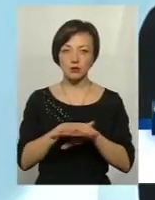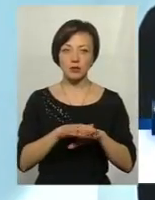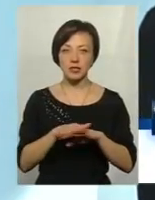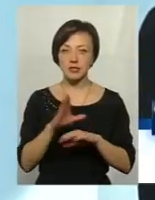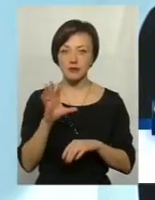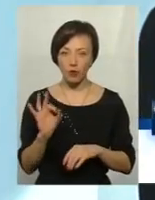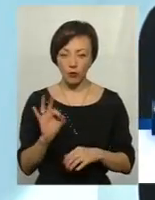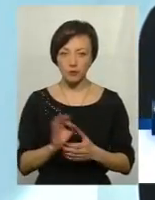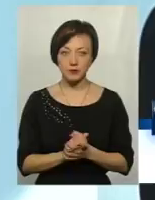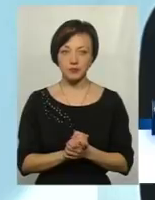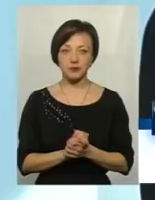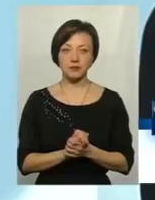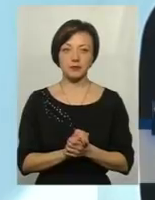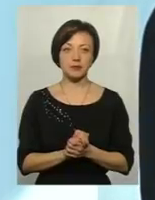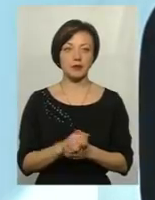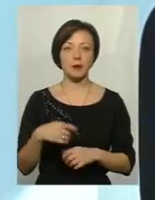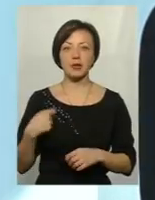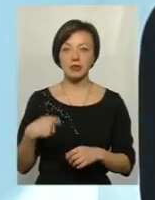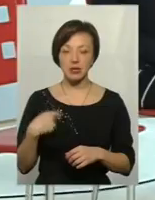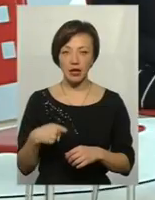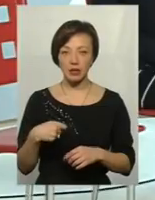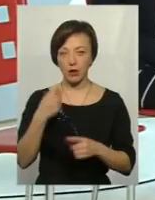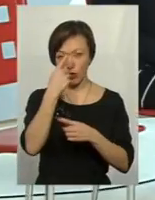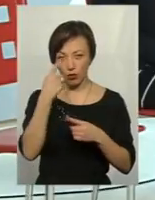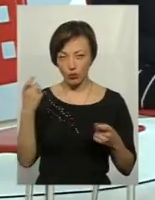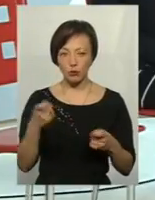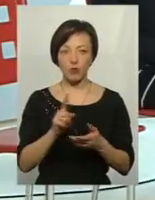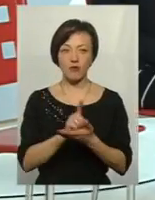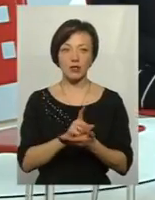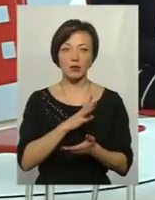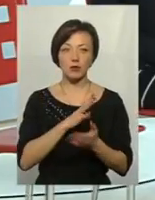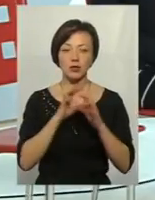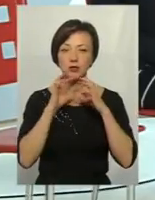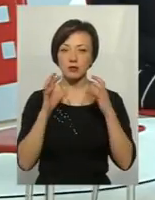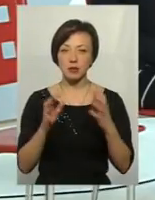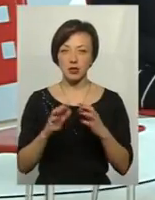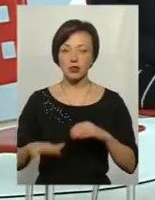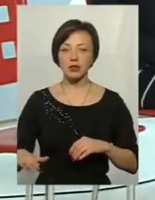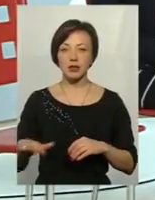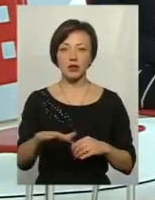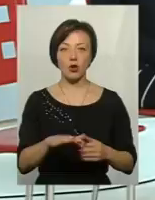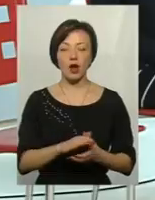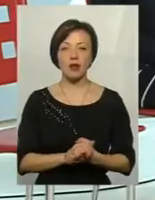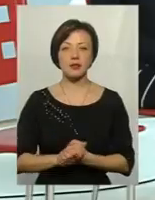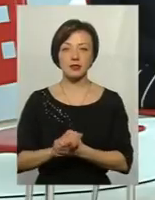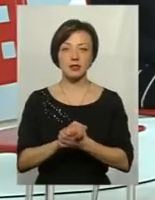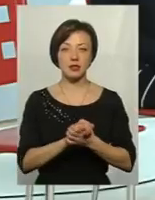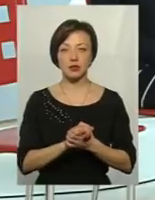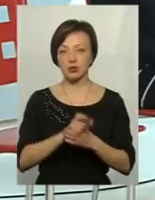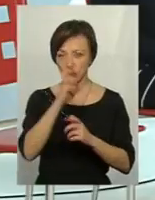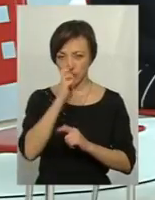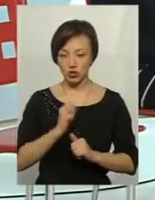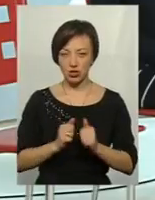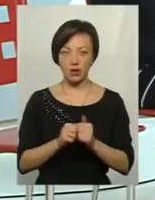проголосувала власна рада, чи ні цей наголошує на тому, що повинна бути збережена територіальна цілісність нашої